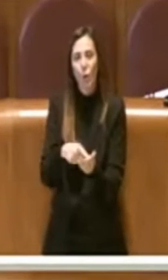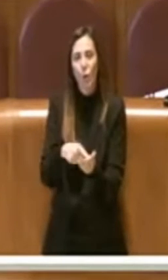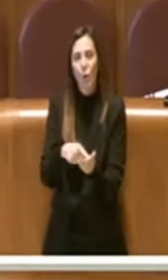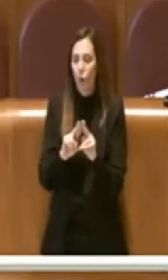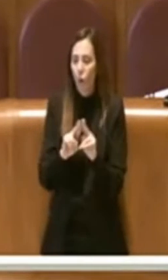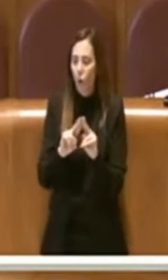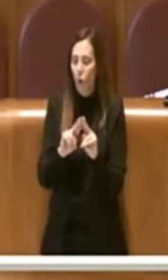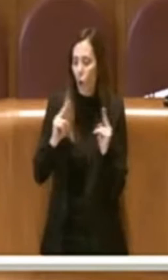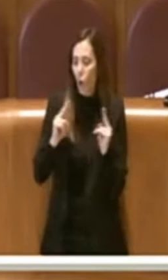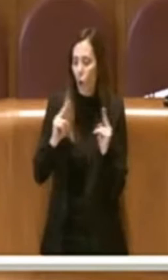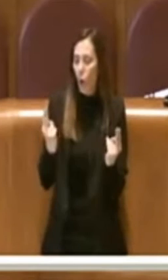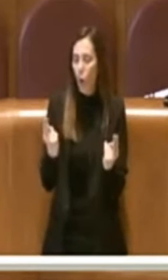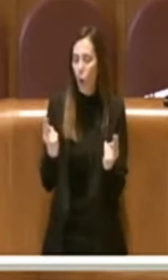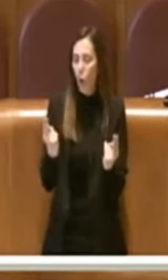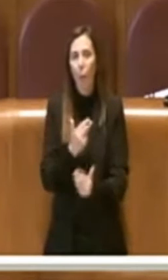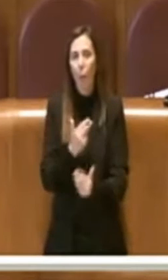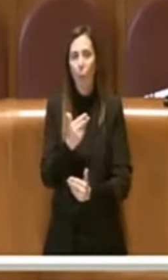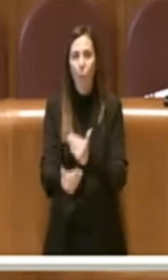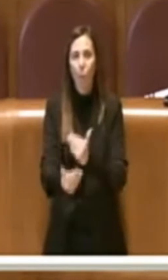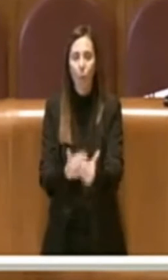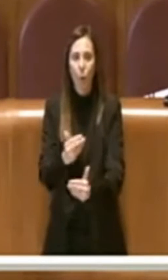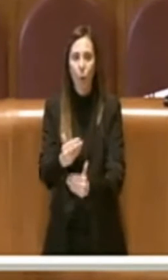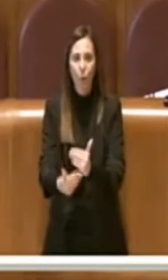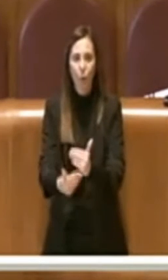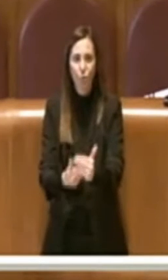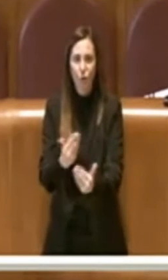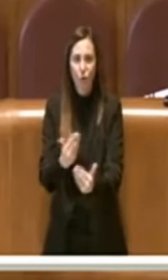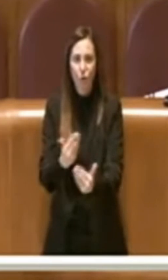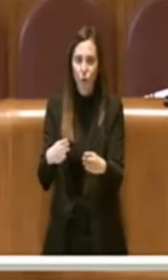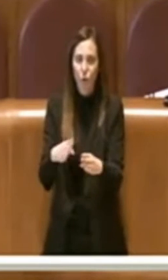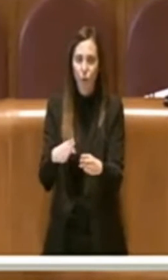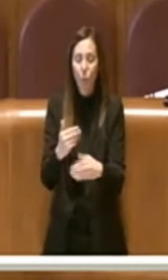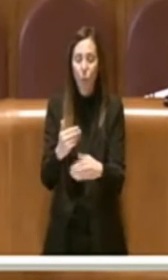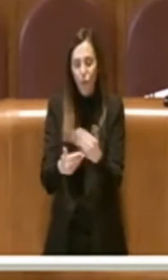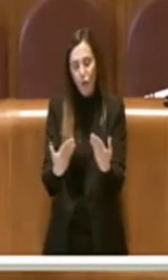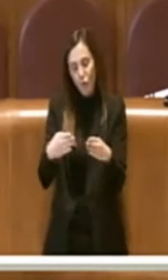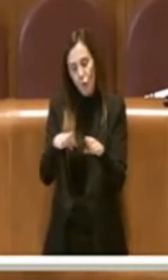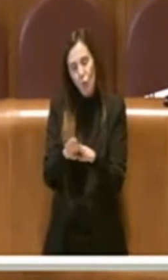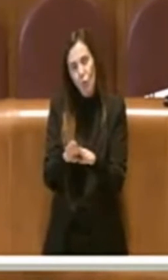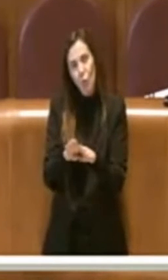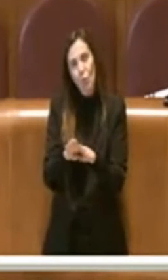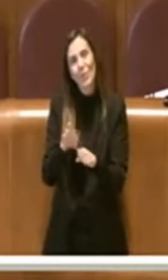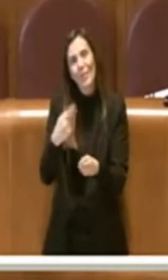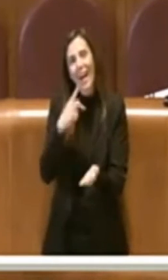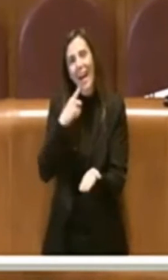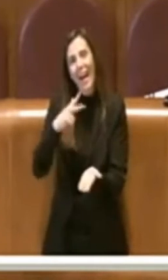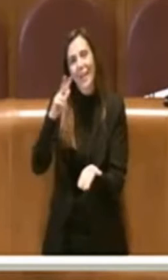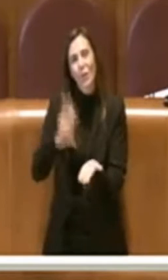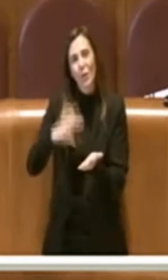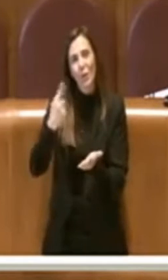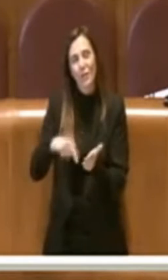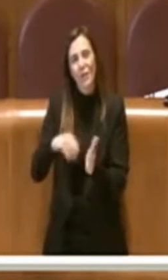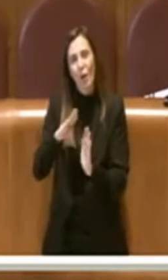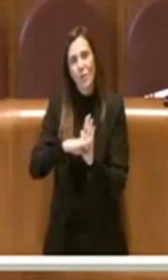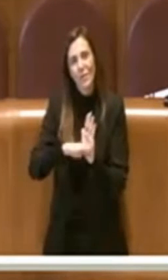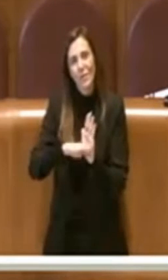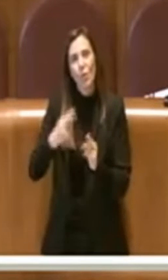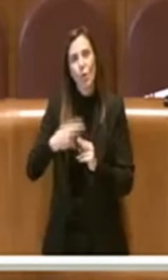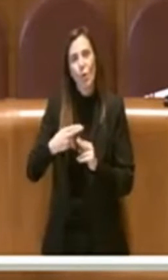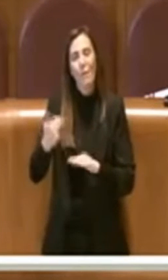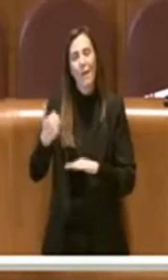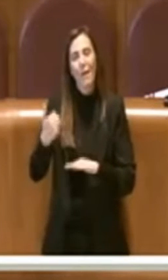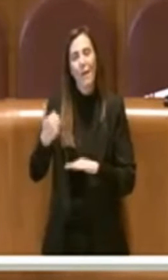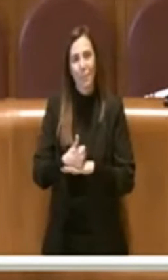il processo attuativo della revisione dello Statuto di Roma Capitale